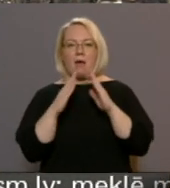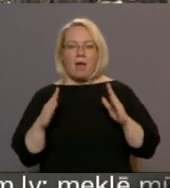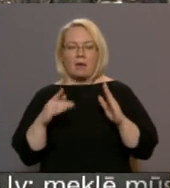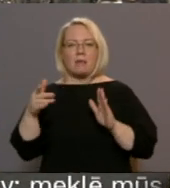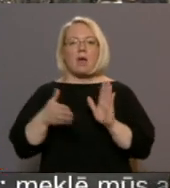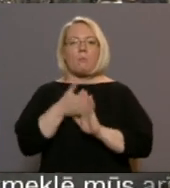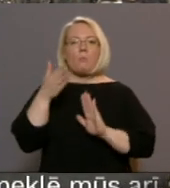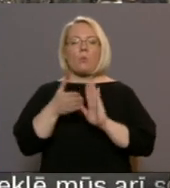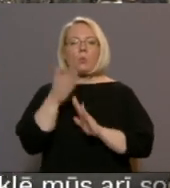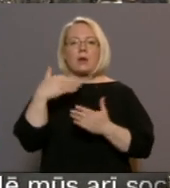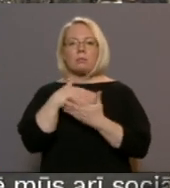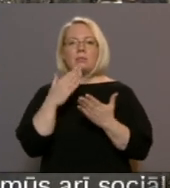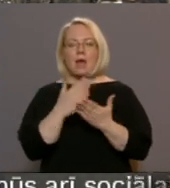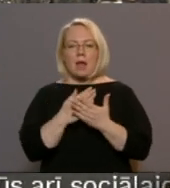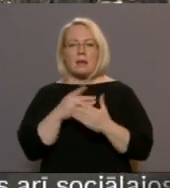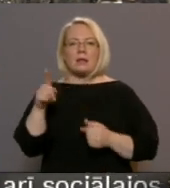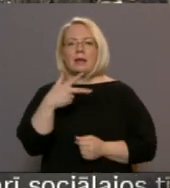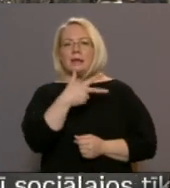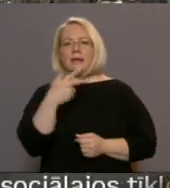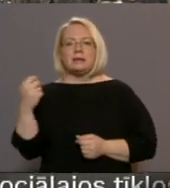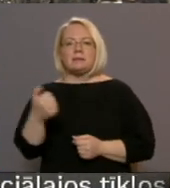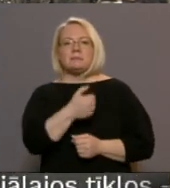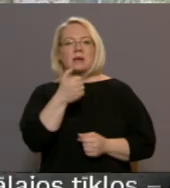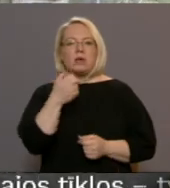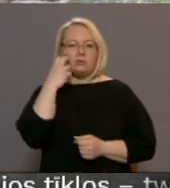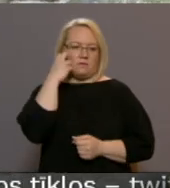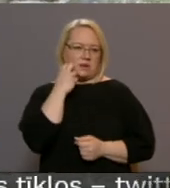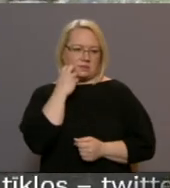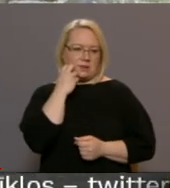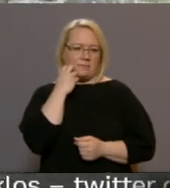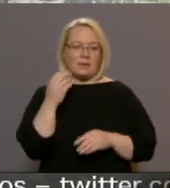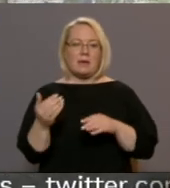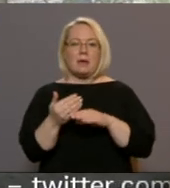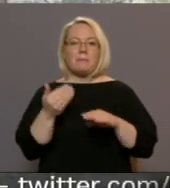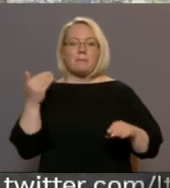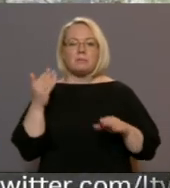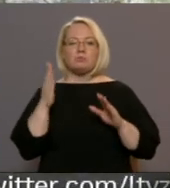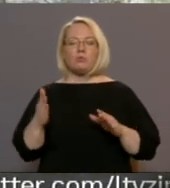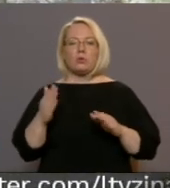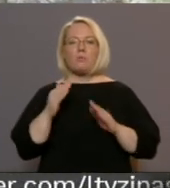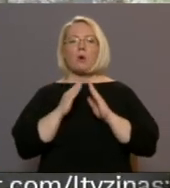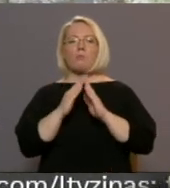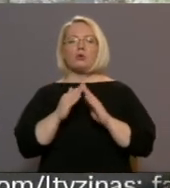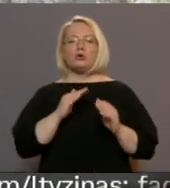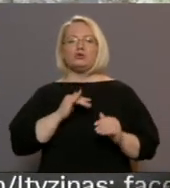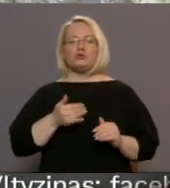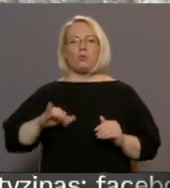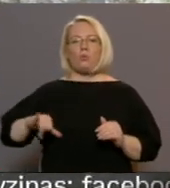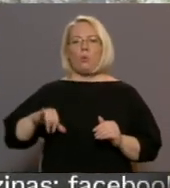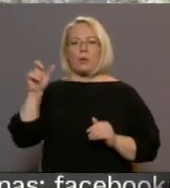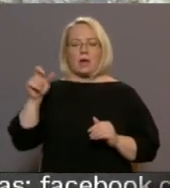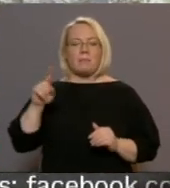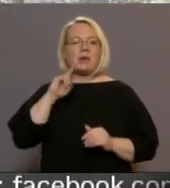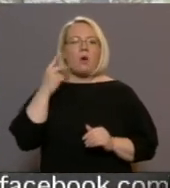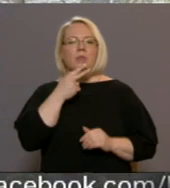mūra daļa, kas ir, tā ir ar 300 gadus vērta. Pirms kļūt par moškungiem, jaunajiem saimniekiem gan